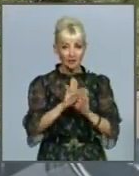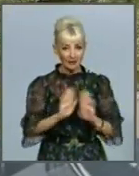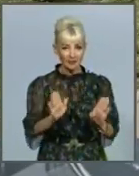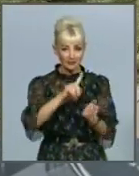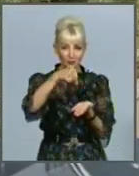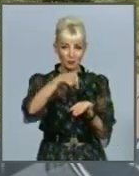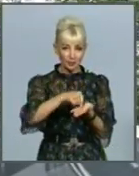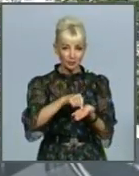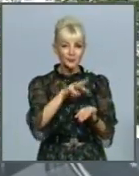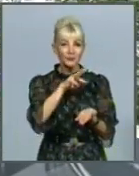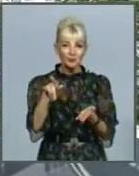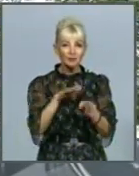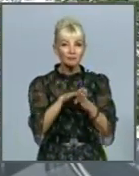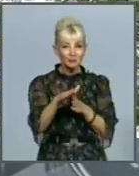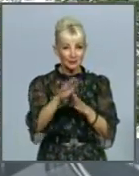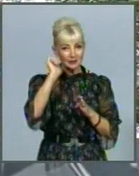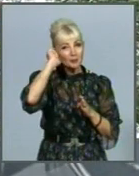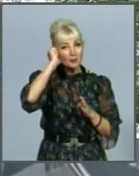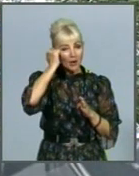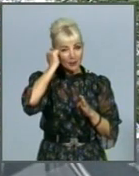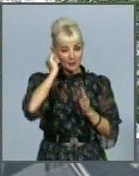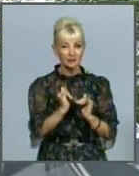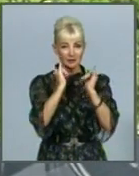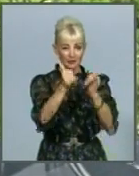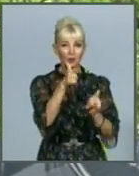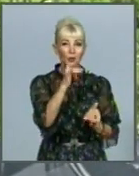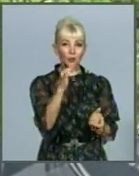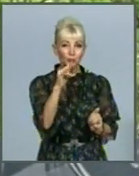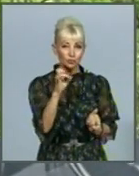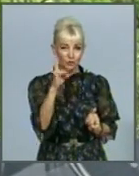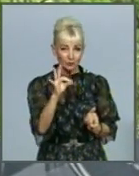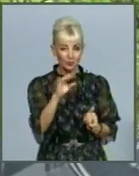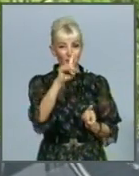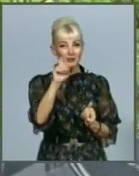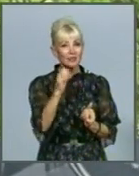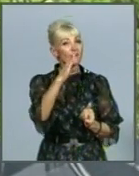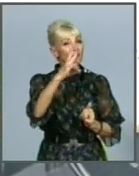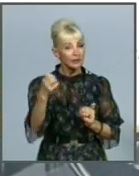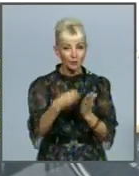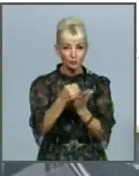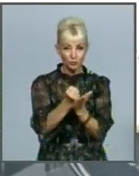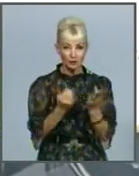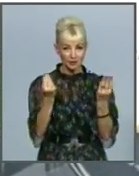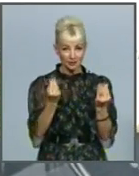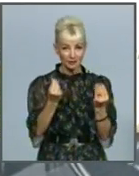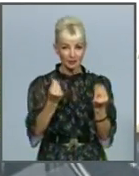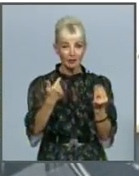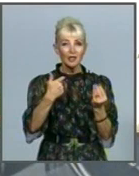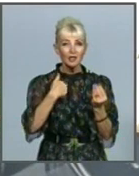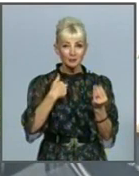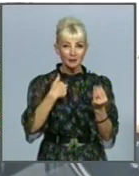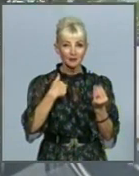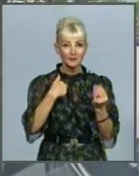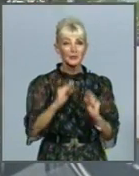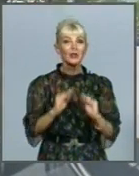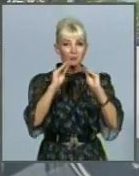місту. Ми зробили пам'ятник Гурченка за небюджетні гроші, ми зробили пам'ятник Ники